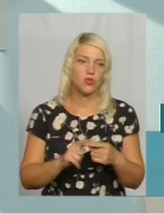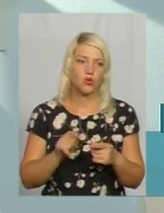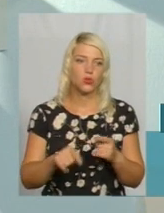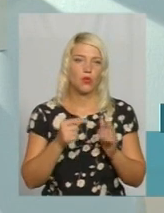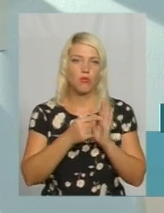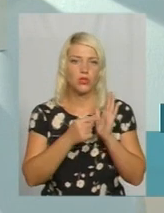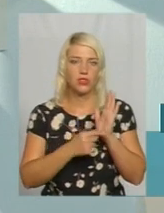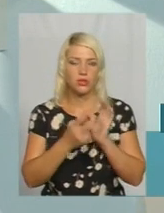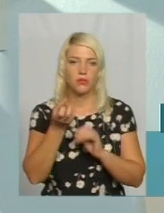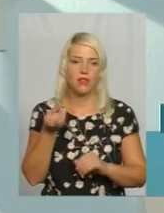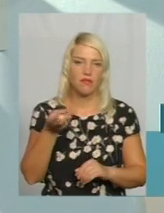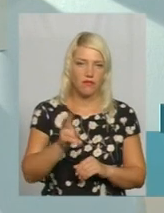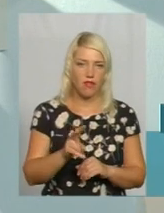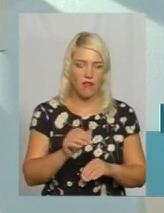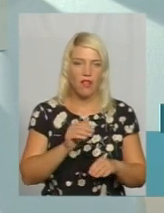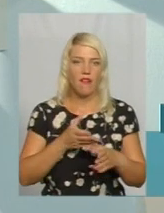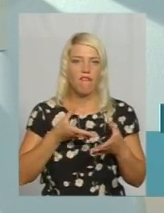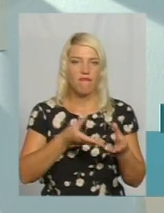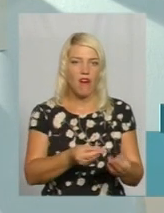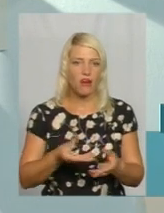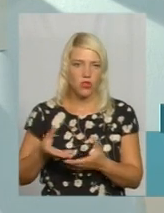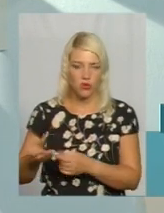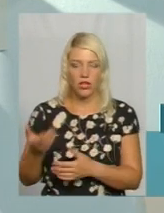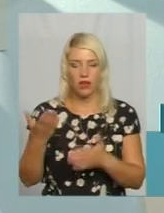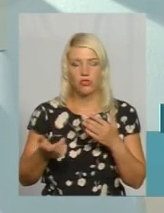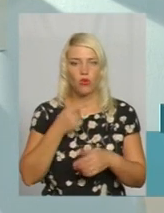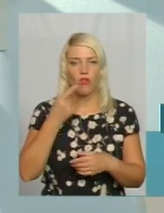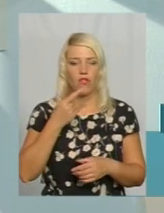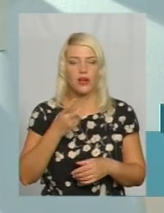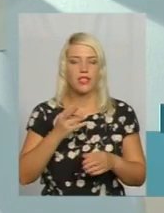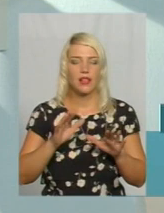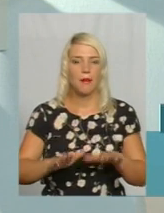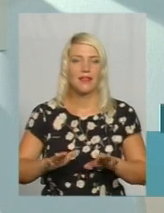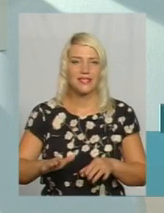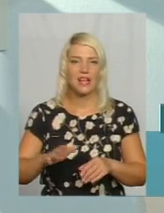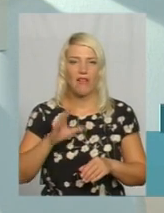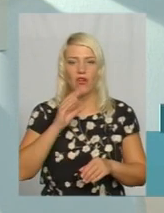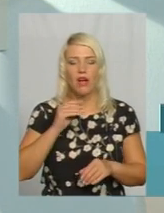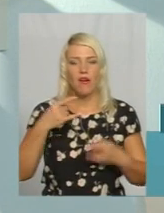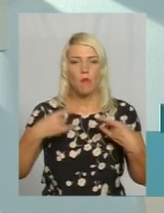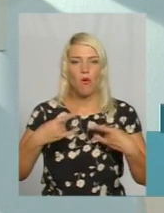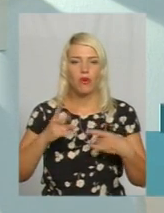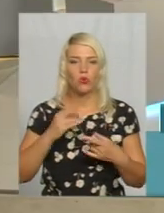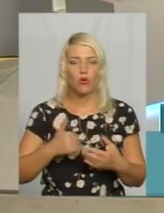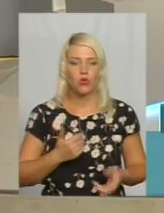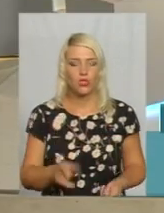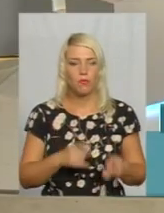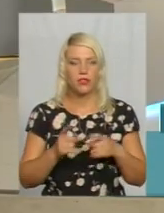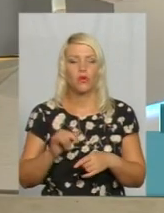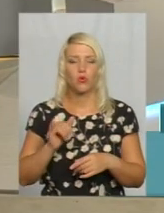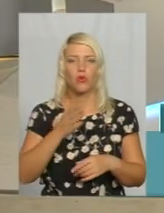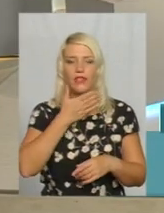два таких вектори. Перше, це, якщо говорити для місцевого мовника, той, який хоче перейти, тобто, у нього немає